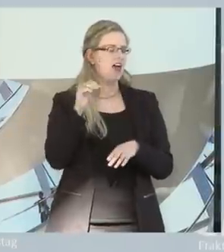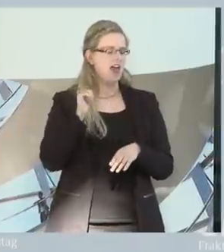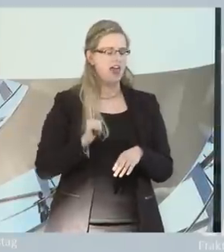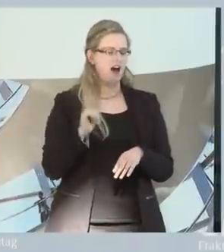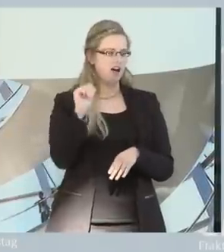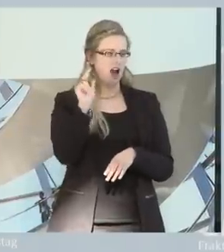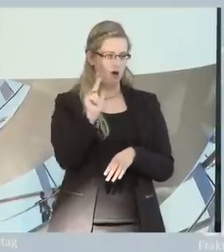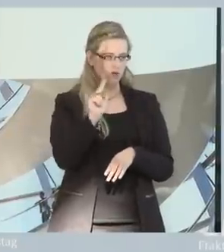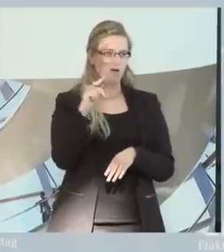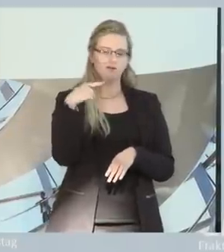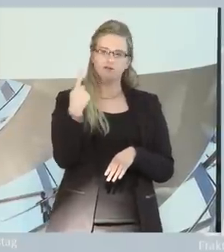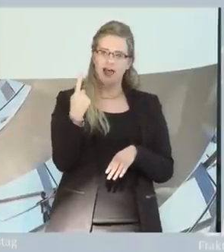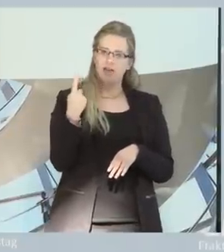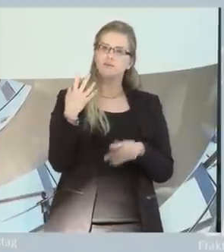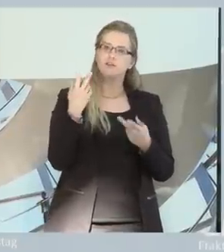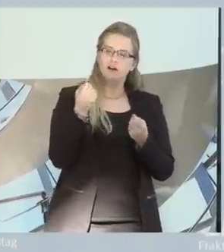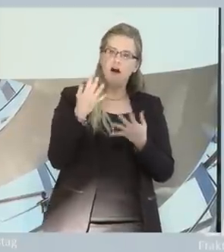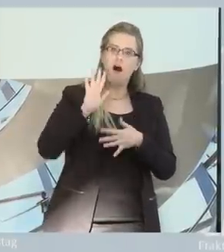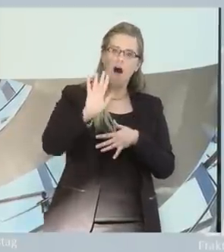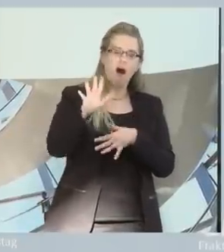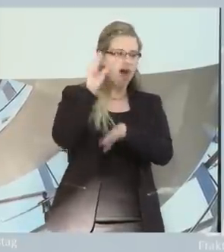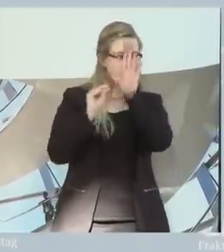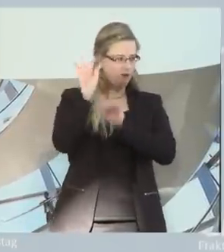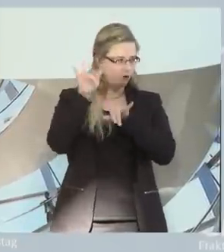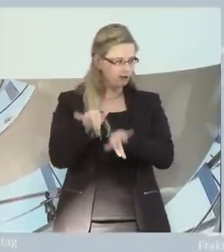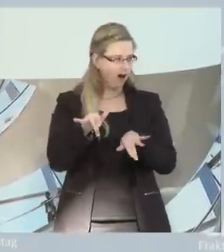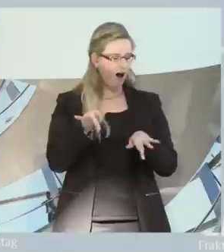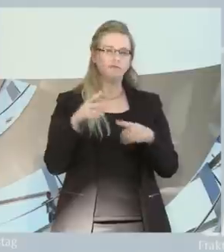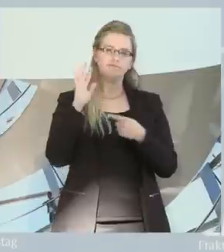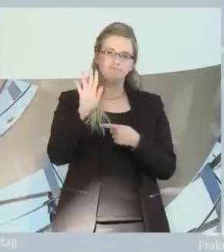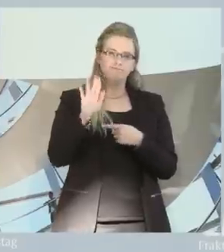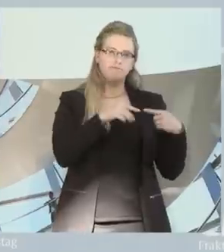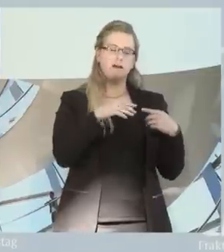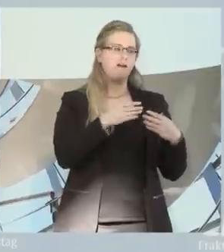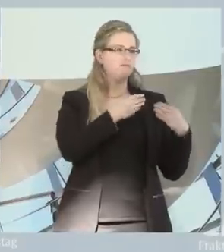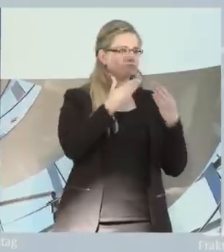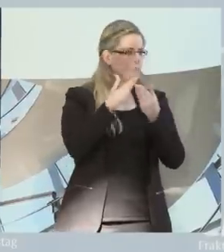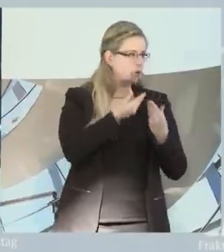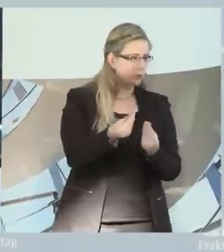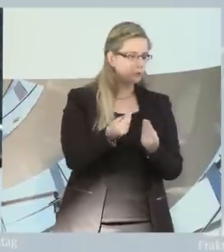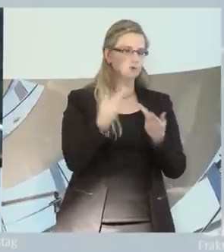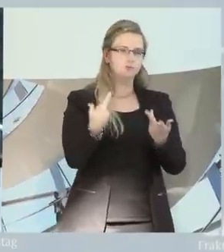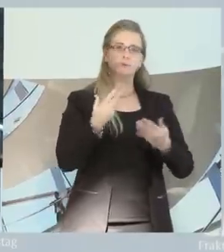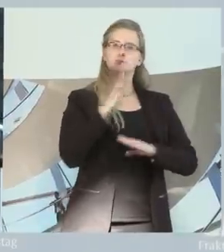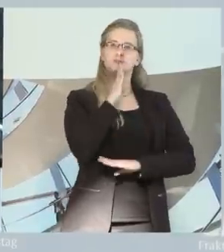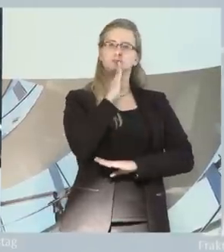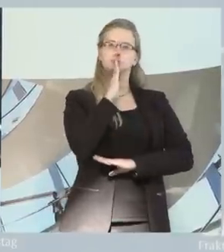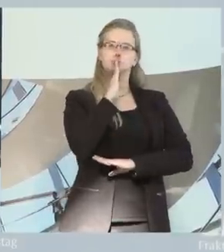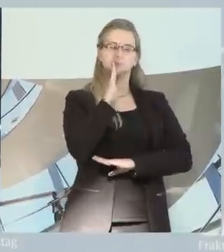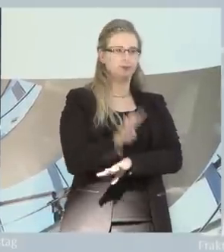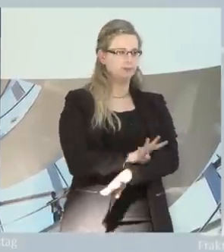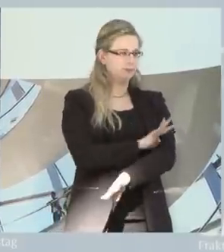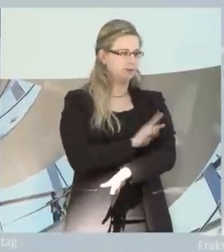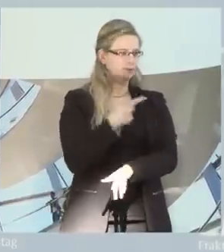getragen von eigenen Lebenserfahrungen die Begrüßung gestaltet hat. Sie haben gemerkt, da spricht nicht jemand,